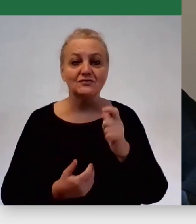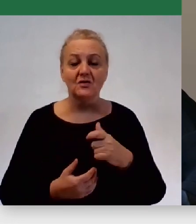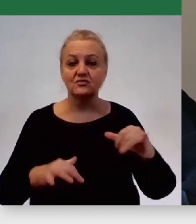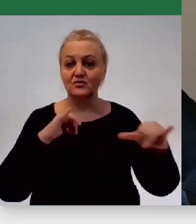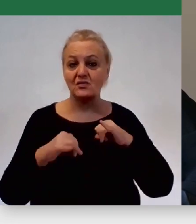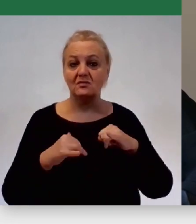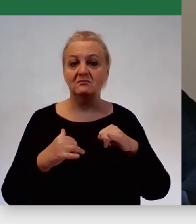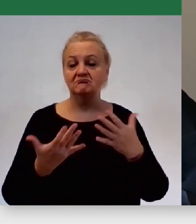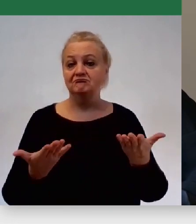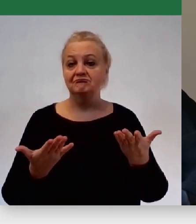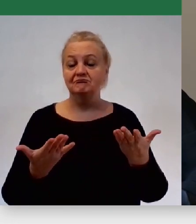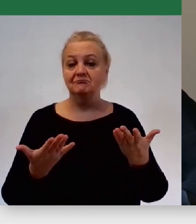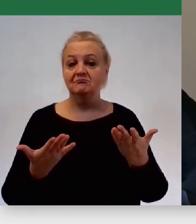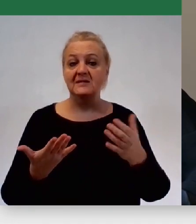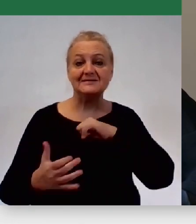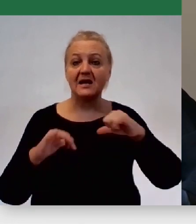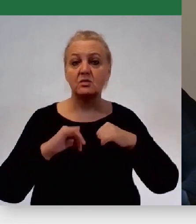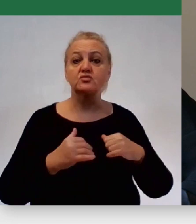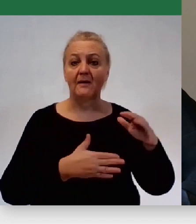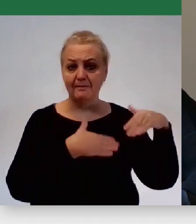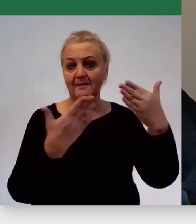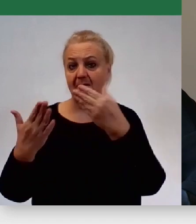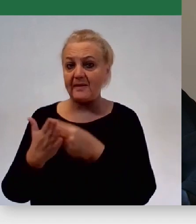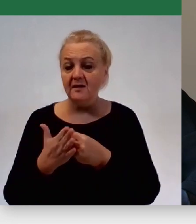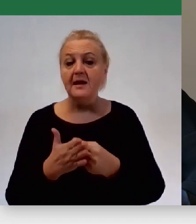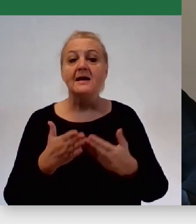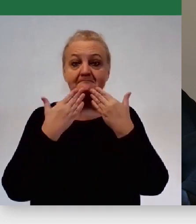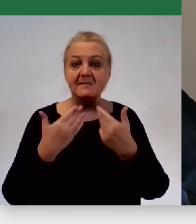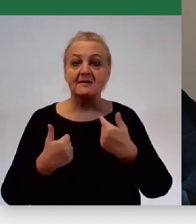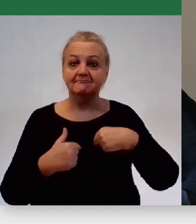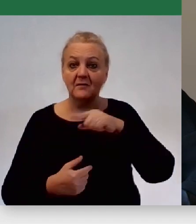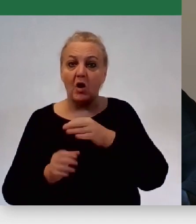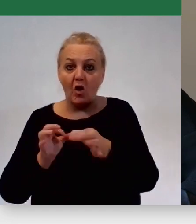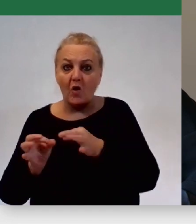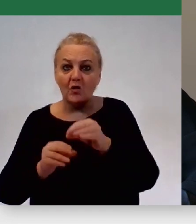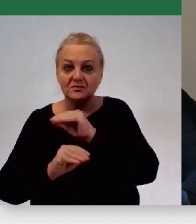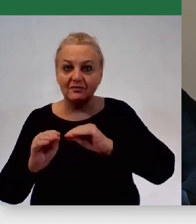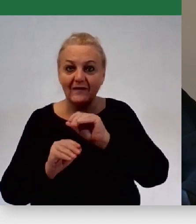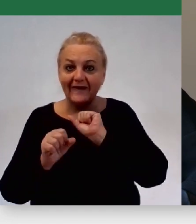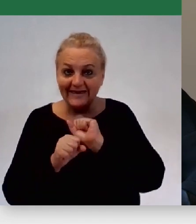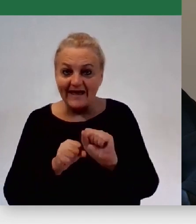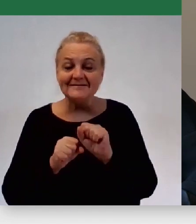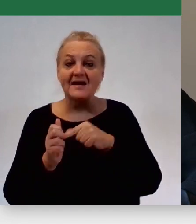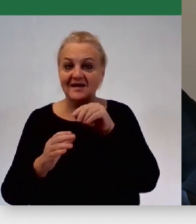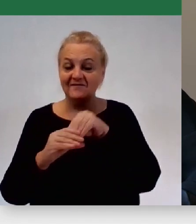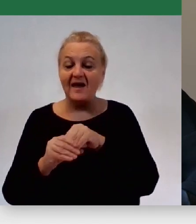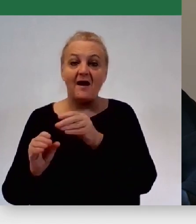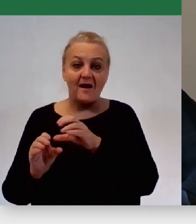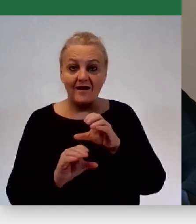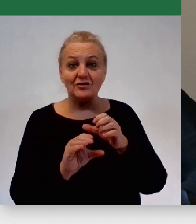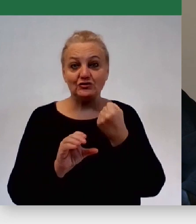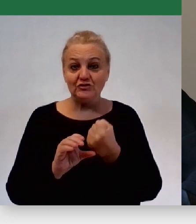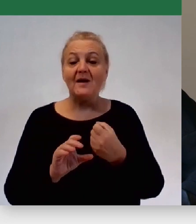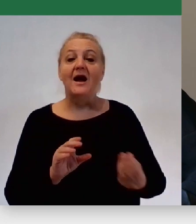rzucił jakieś samorządom środki, dzięki czemu my wygenerowaliśmy sobie oszczędności na inwestycje, a jednocześnie